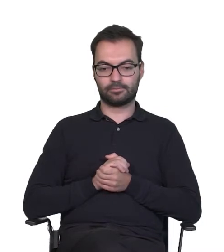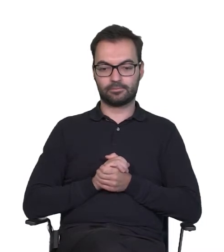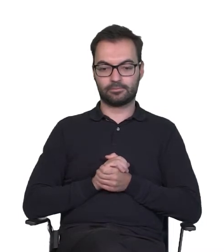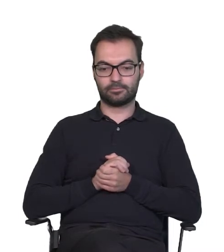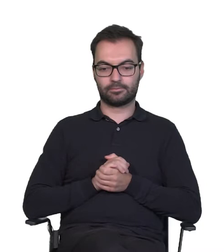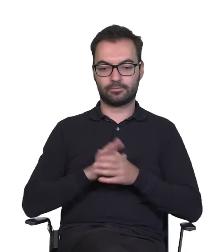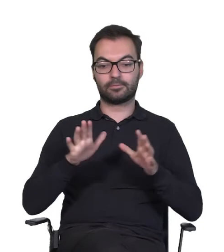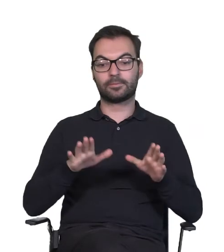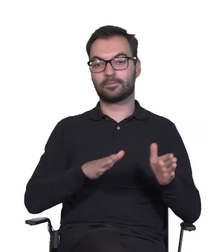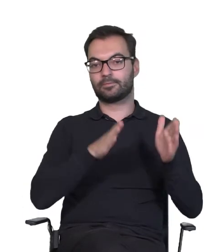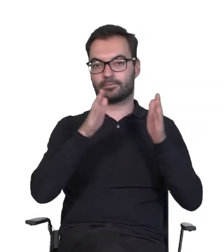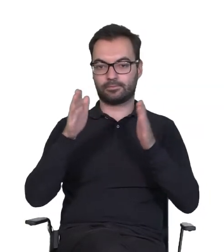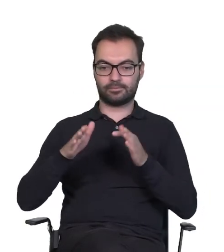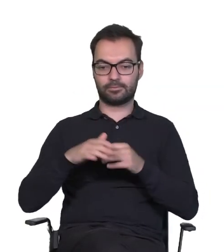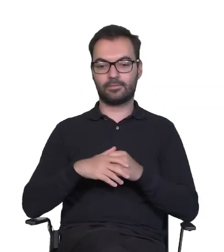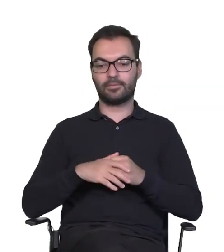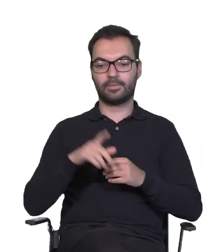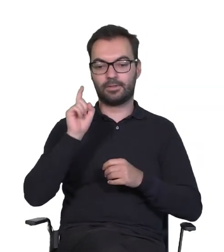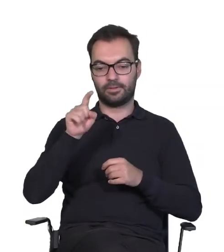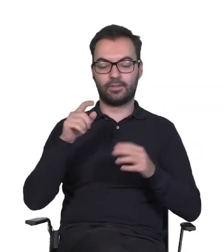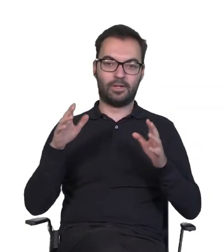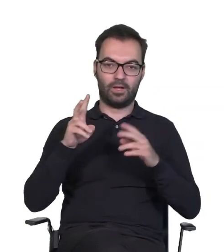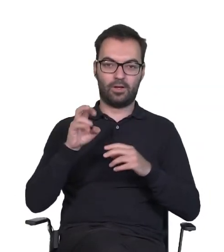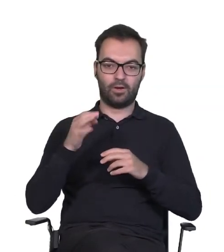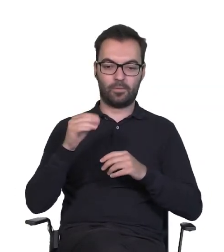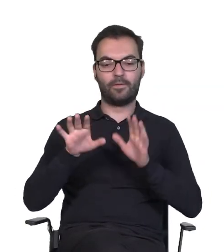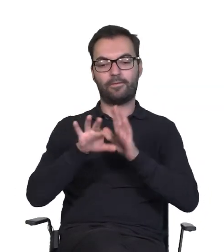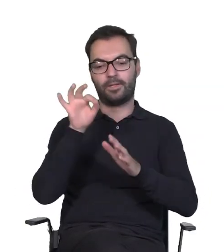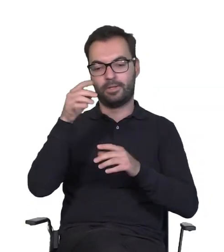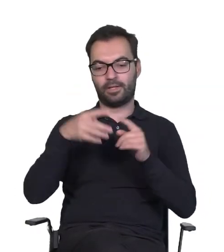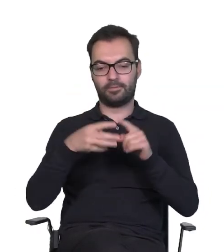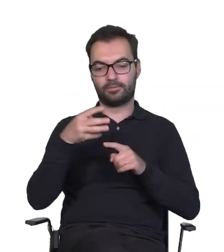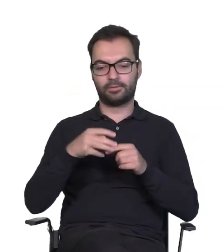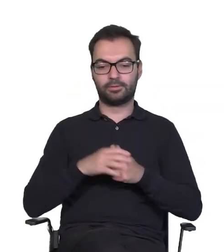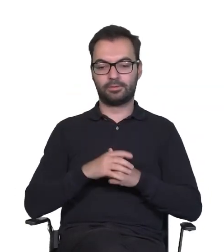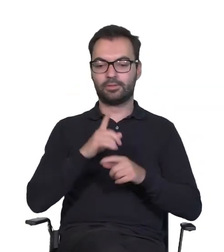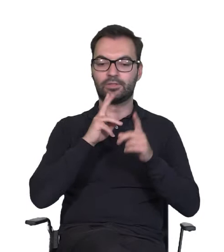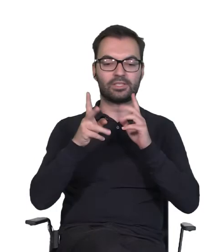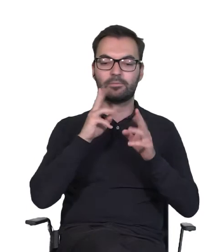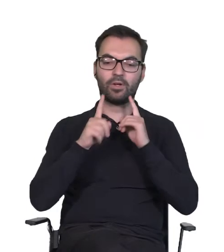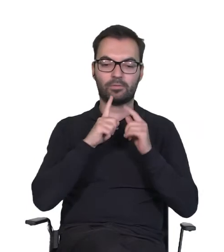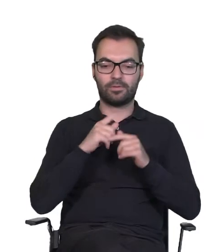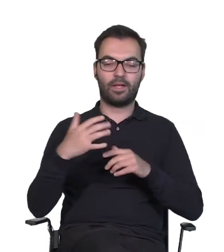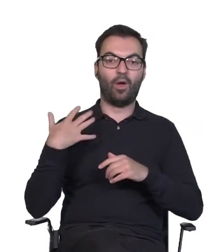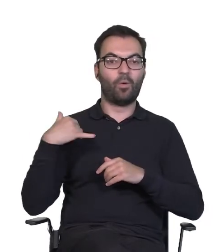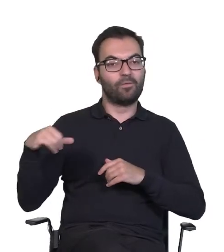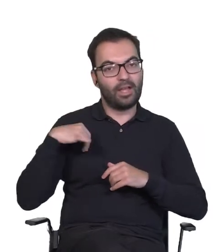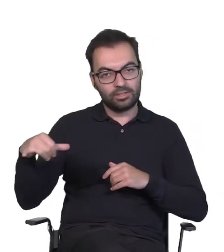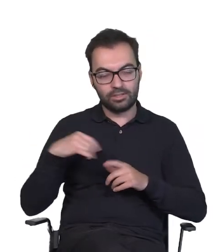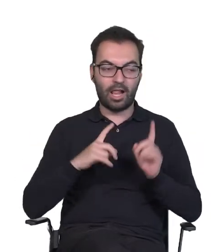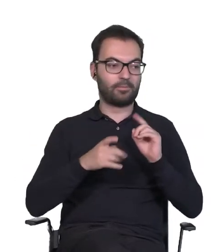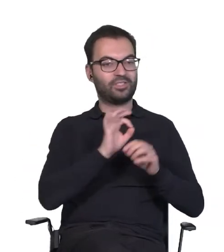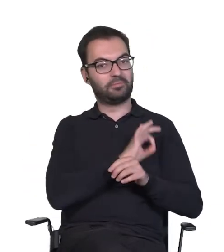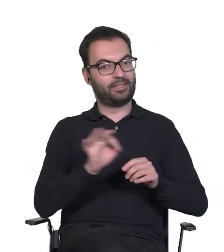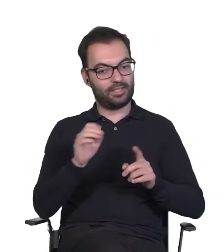Przenosi nas do home'u, z którego mamy wybór naszego rozmówcy pomiędzy rówieśnikiem a specjalistą